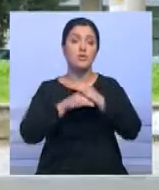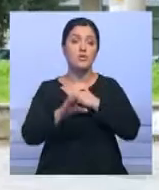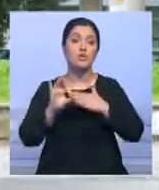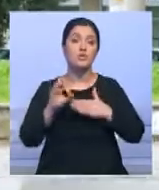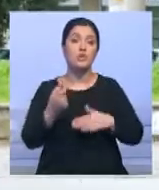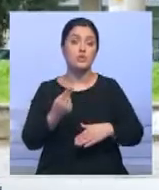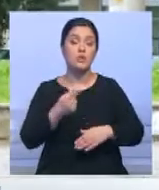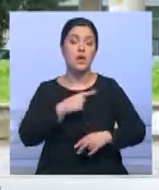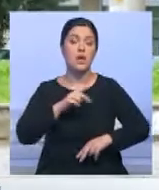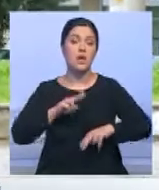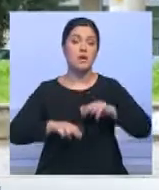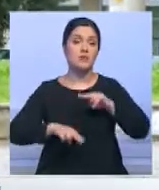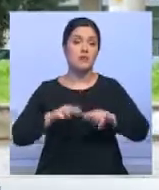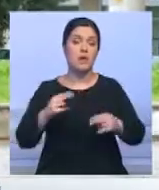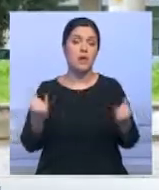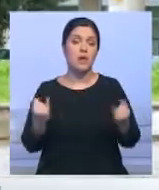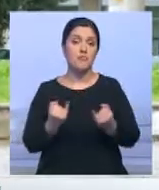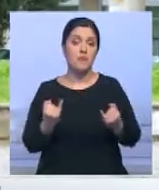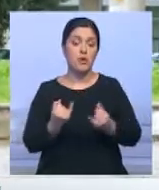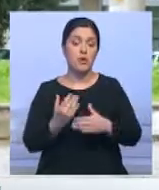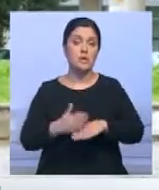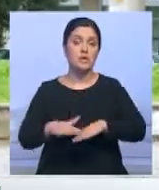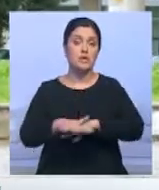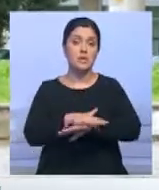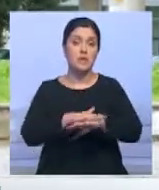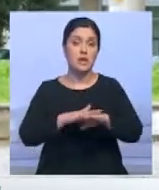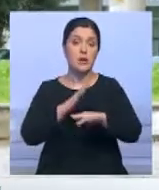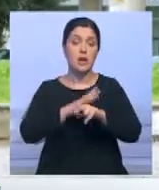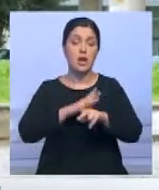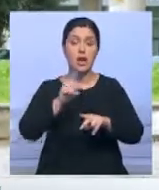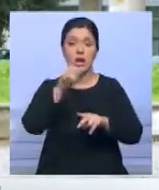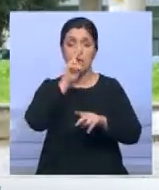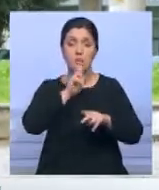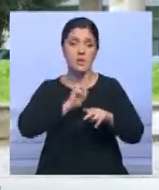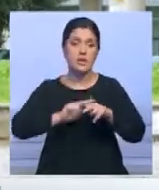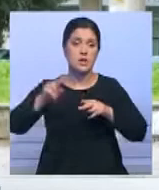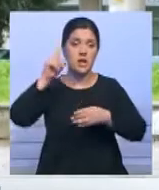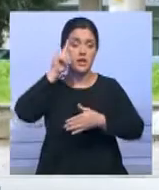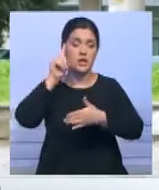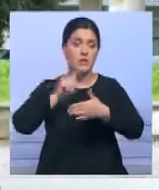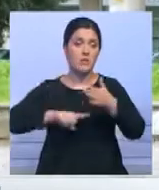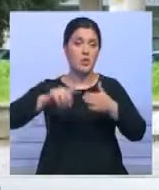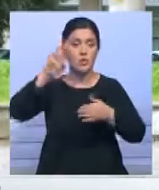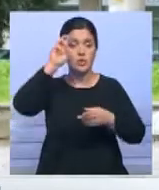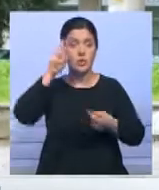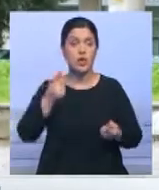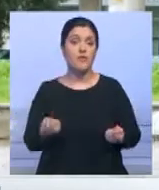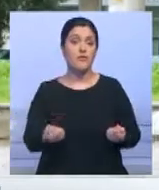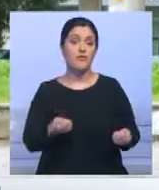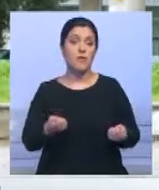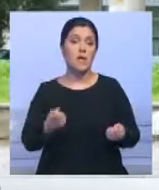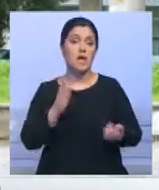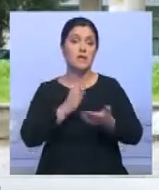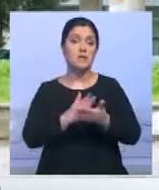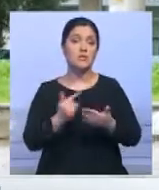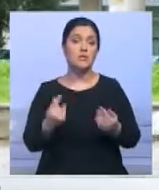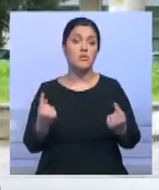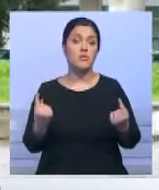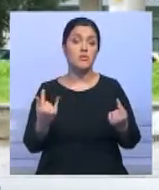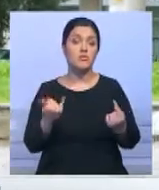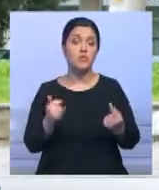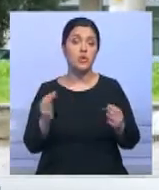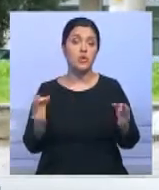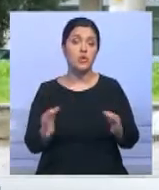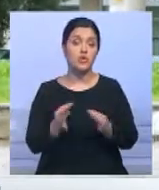настроения в стране, где четверо из пяти человек потеряли всякое доверие государственной власти. Даже если пик кризиса позади,